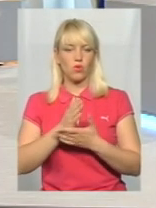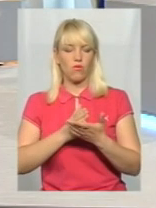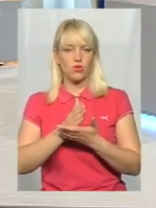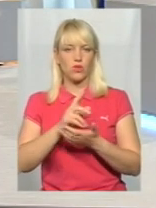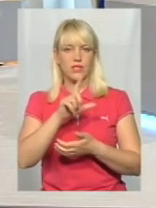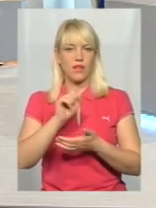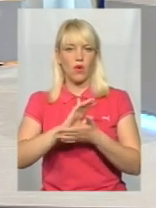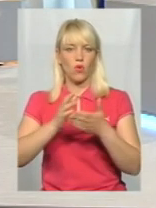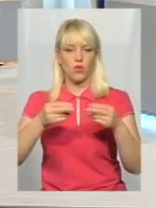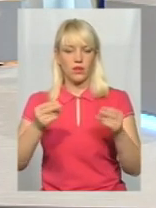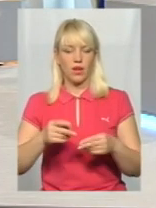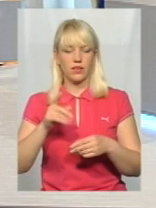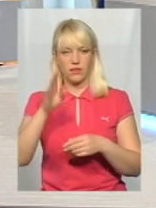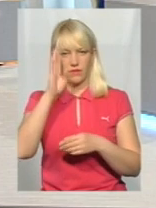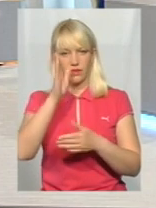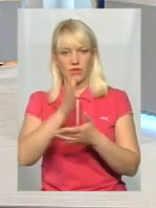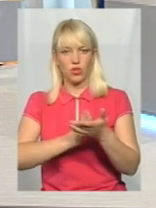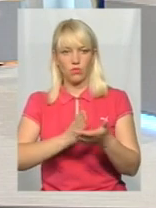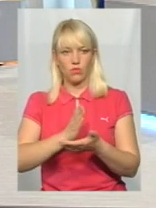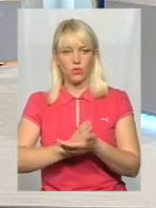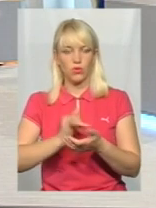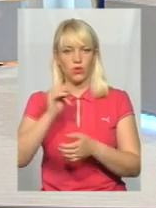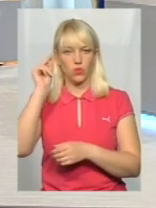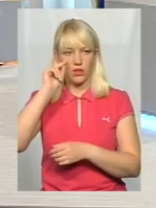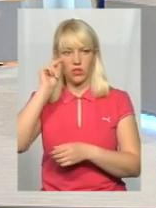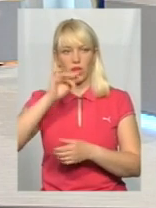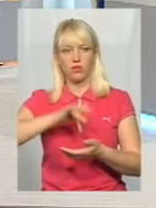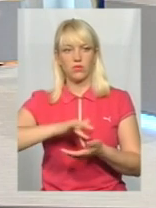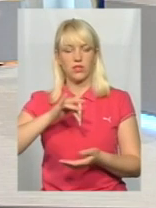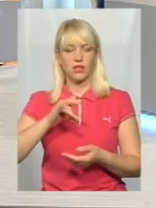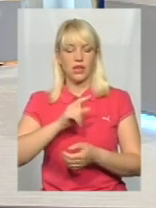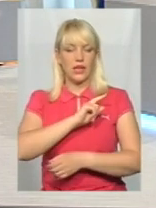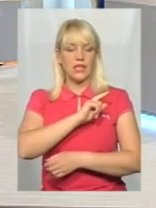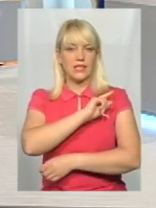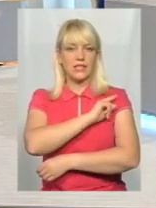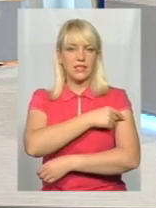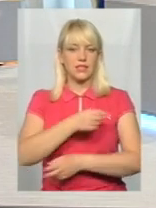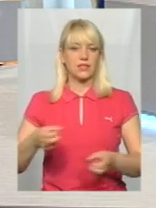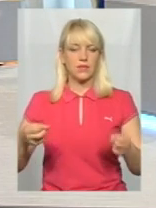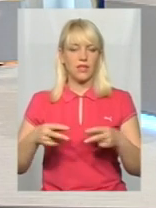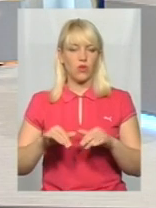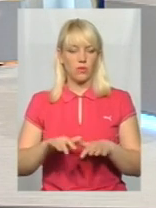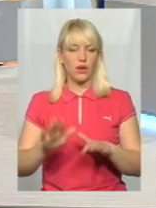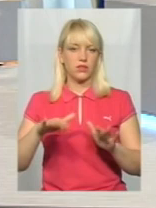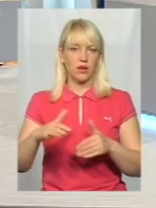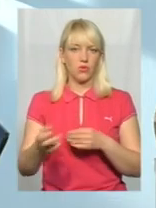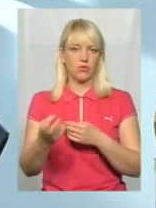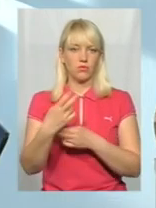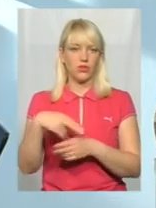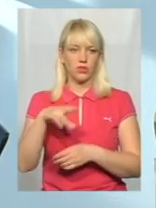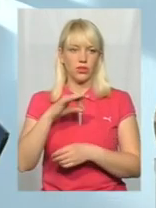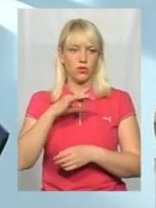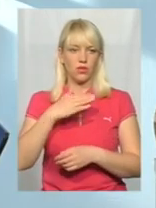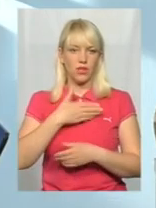контрактом, він відбуде певний час в навчальному центрі сил спеціальних операцій, після чого він прийде до нас на військову службу за